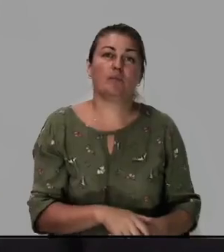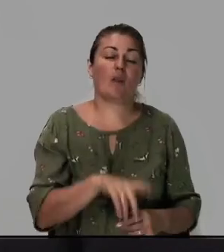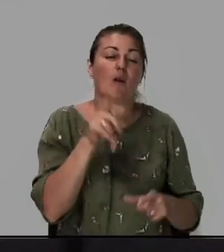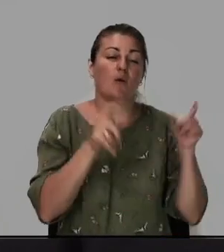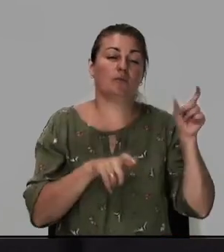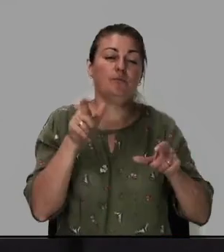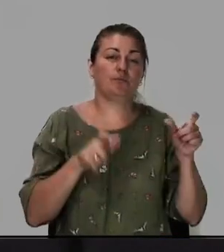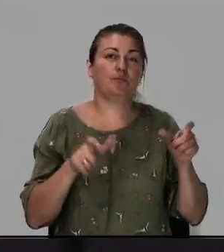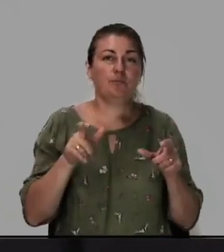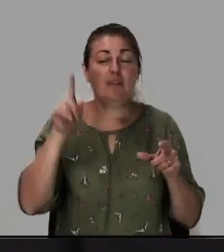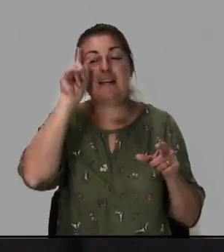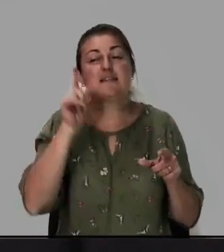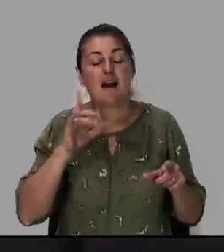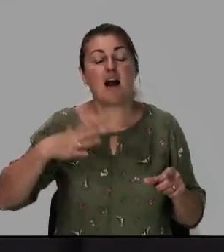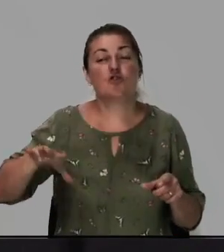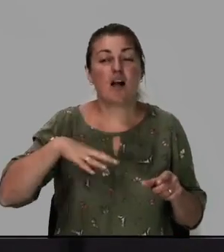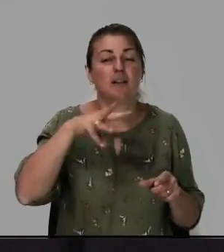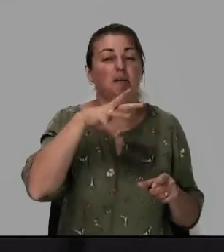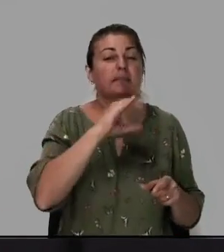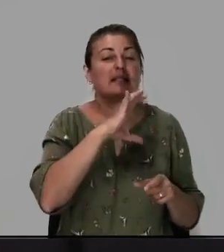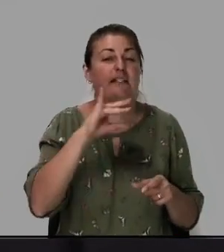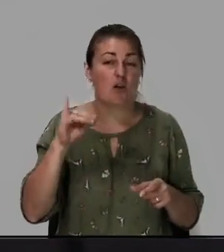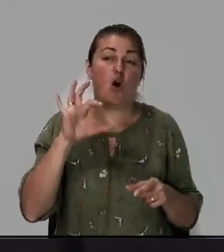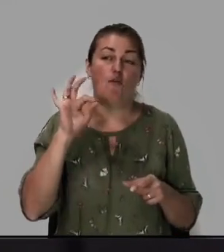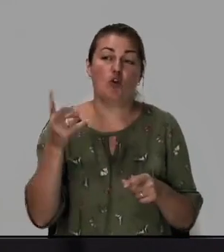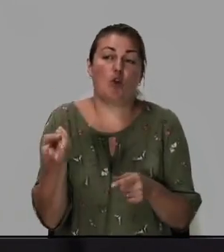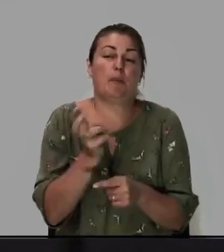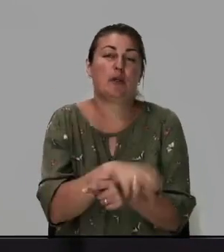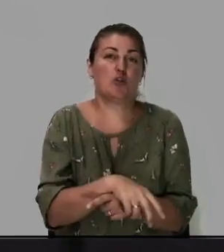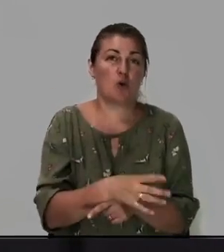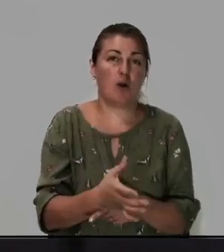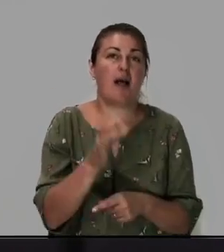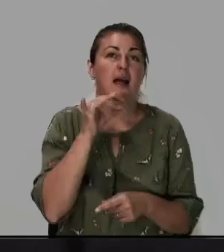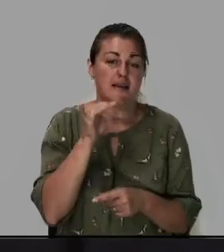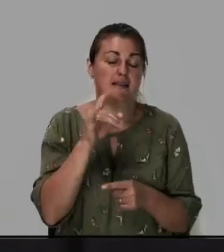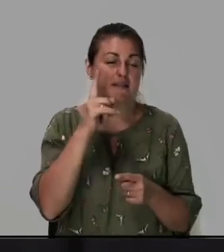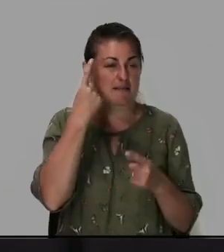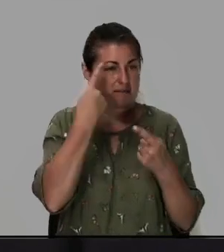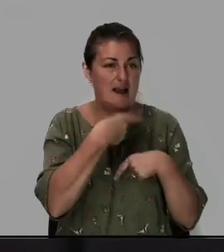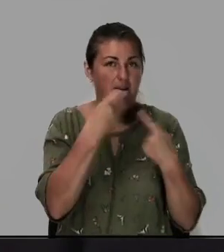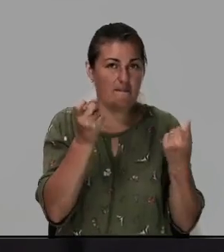люди, Израиль ждал Мессию, и вот Он пришел и заявил,